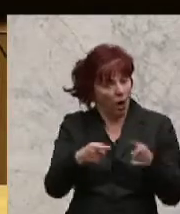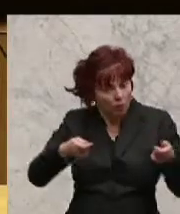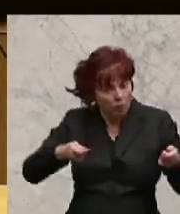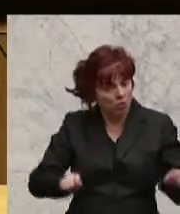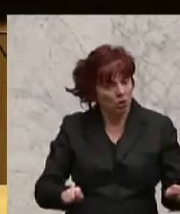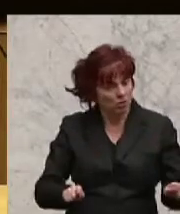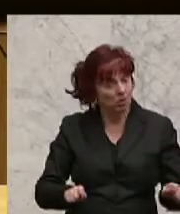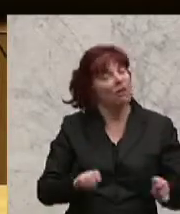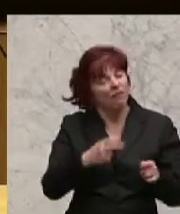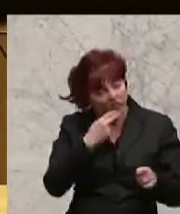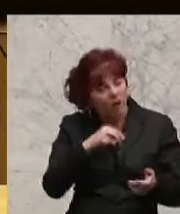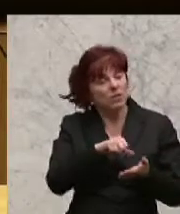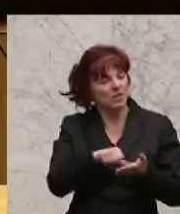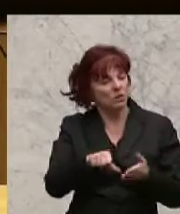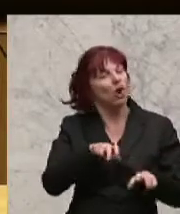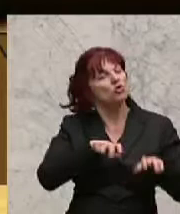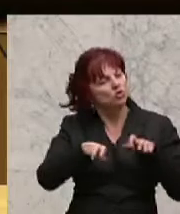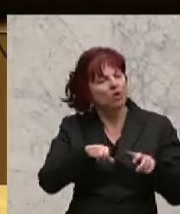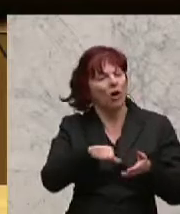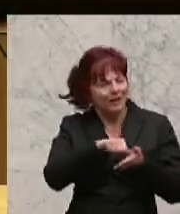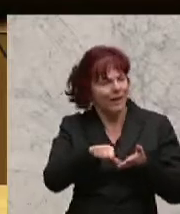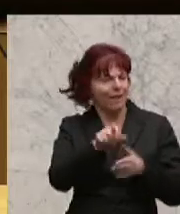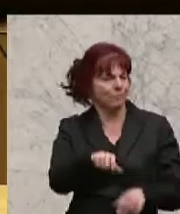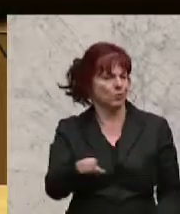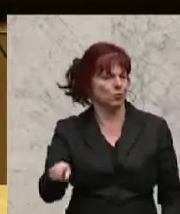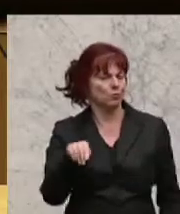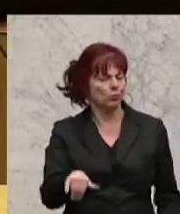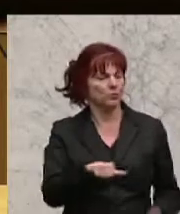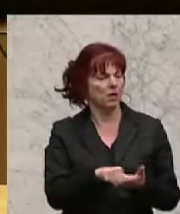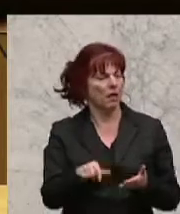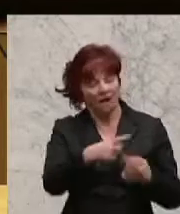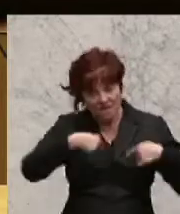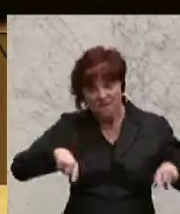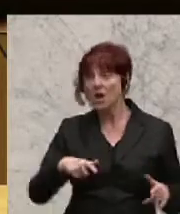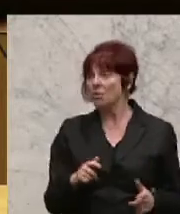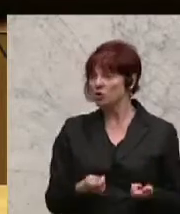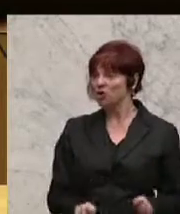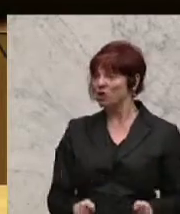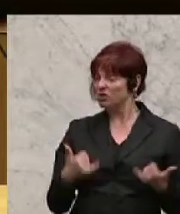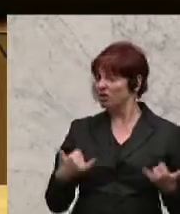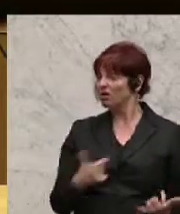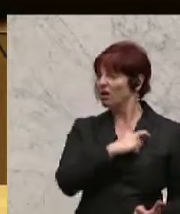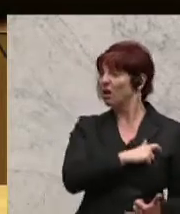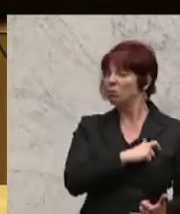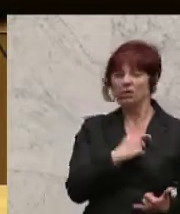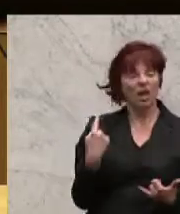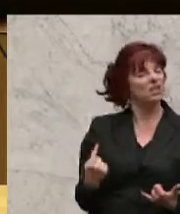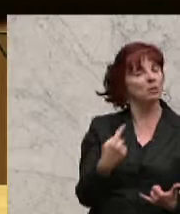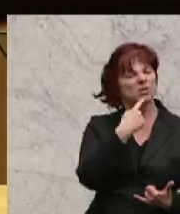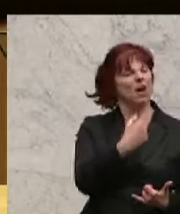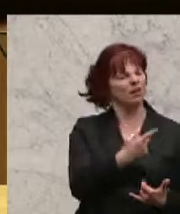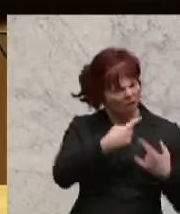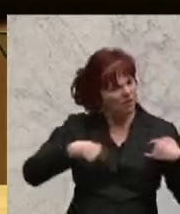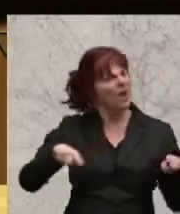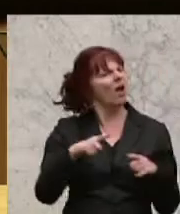haben wir. Also wir haben es nicht beschlossen, Sie haben es beschlossen. Genau die Parteien, die jetzt gerade damit argumentieren, dass also das das große